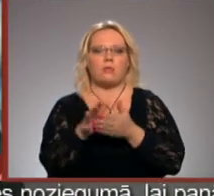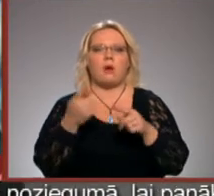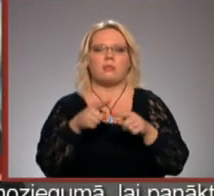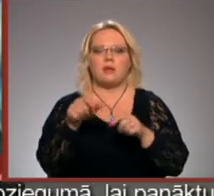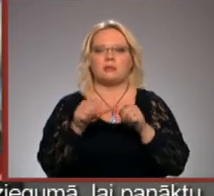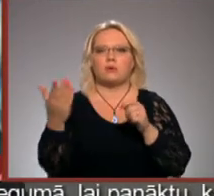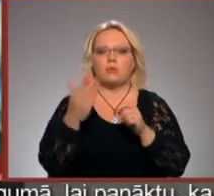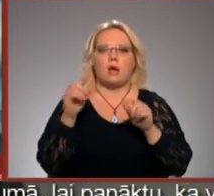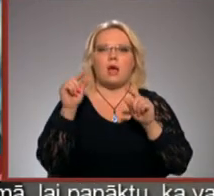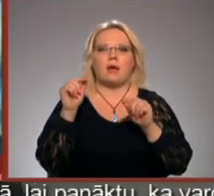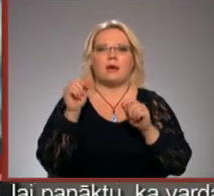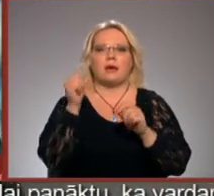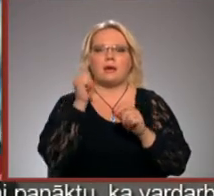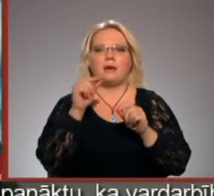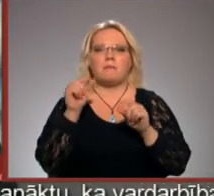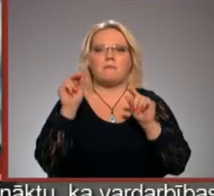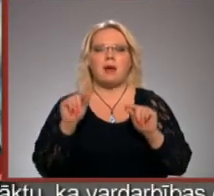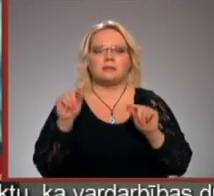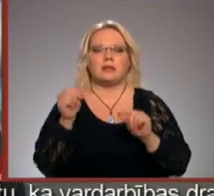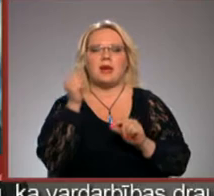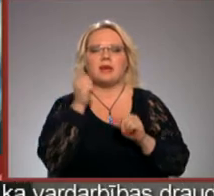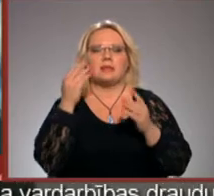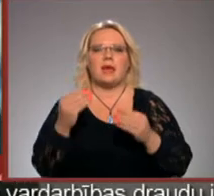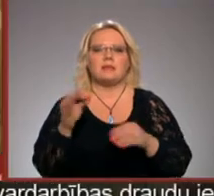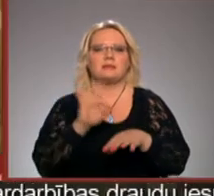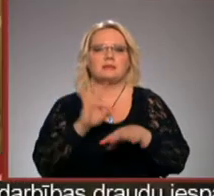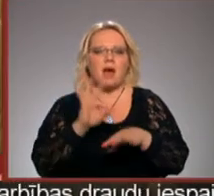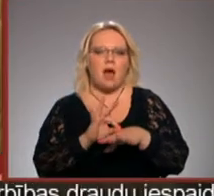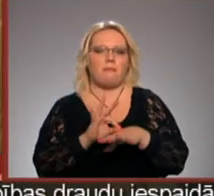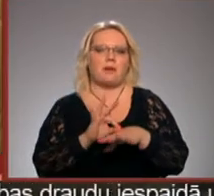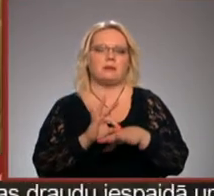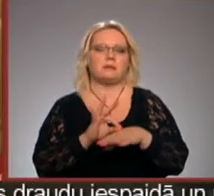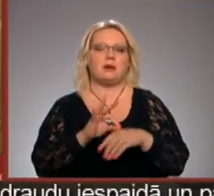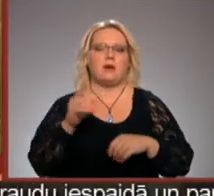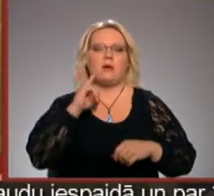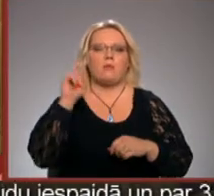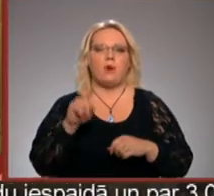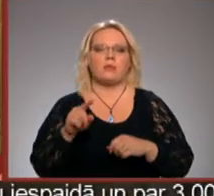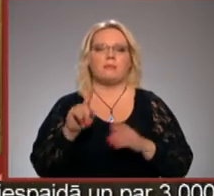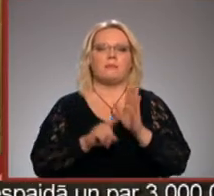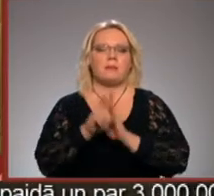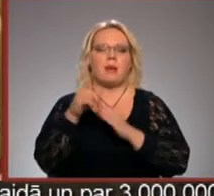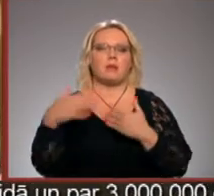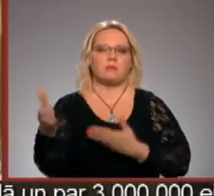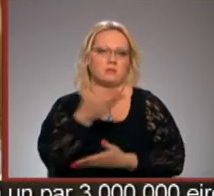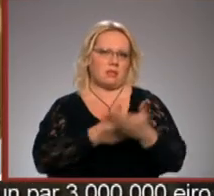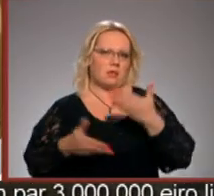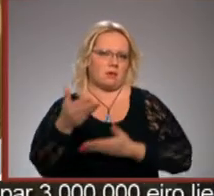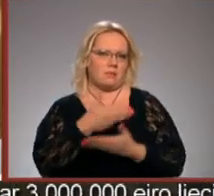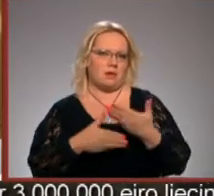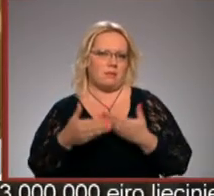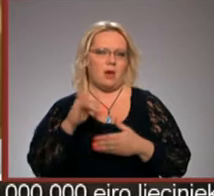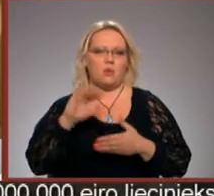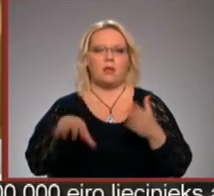mazināju ikdienas sāpes, tādas fiziskās, protams. Pirmkārt jau sadarbības, jo